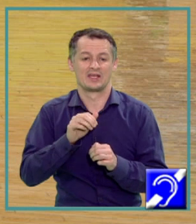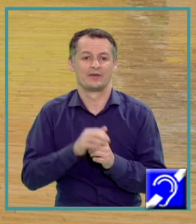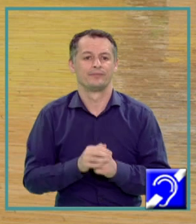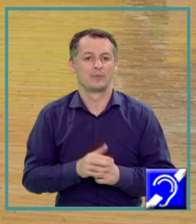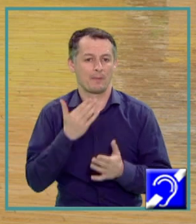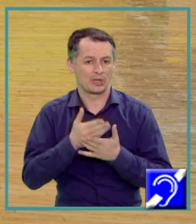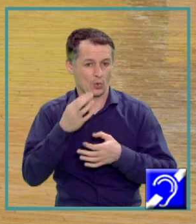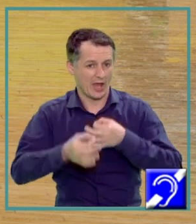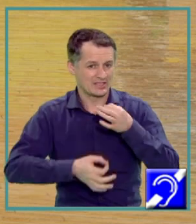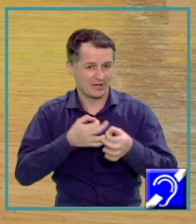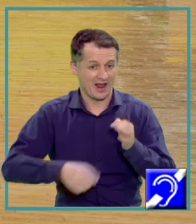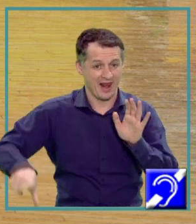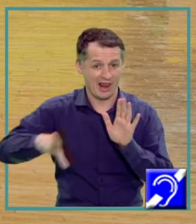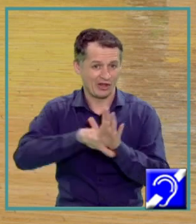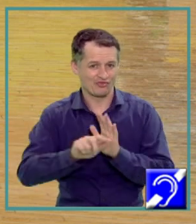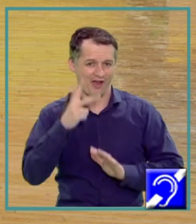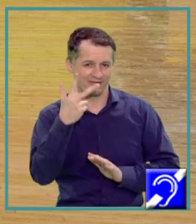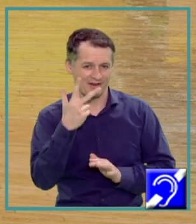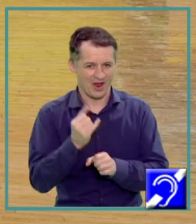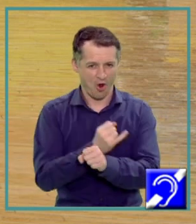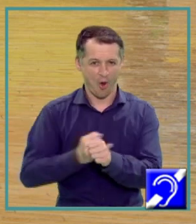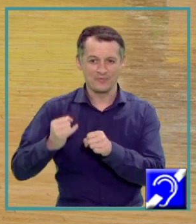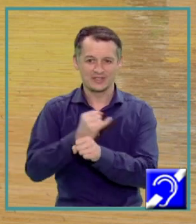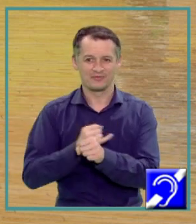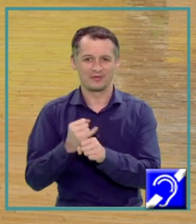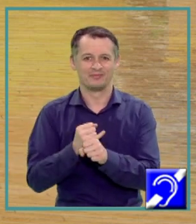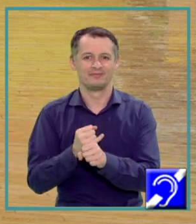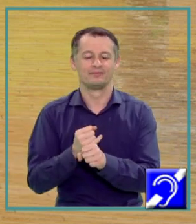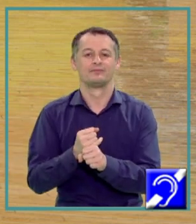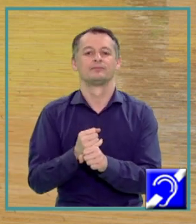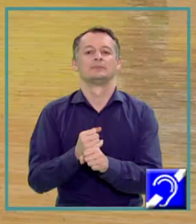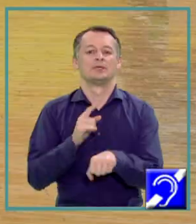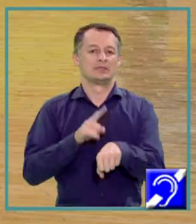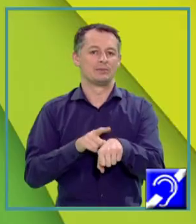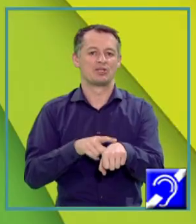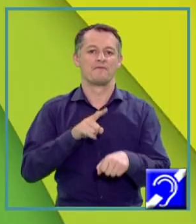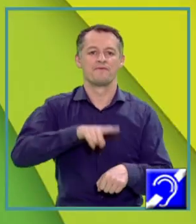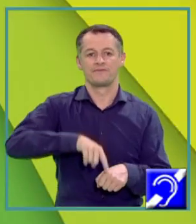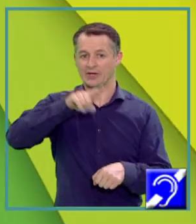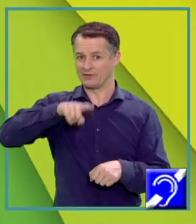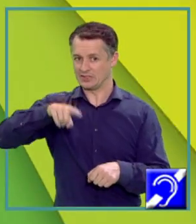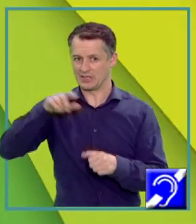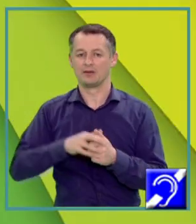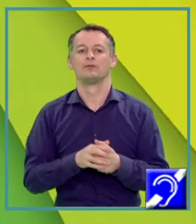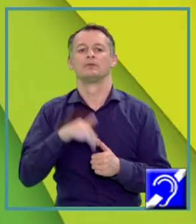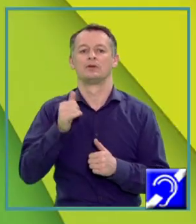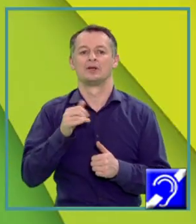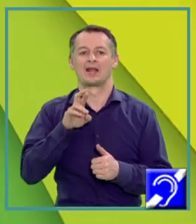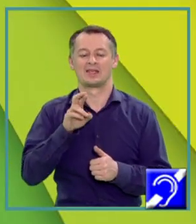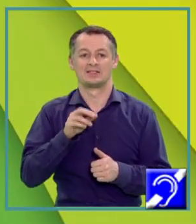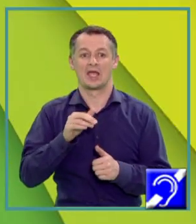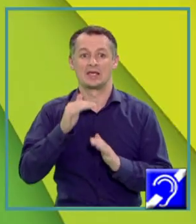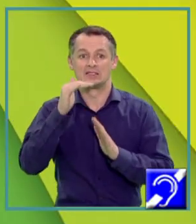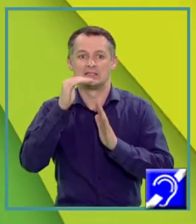a explica legea a treia, observăm că pe măsură ce frecvența radiației incidente scade